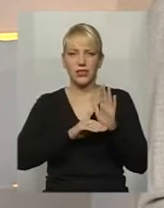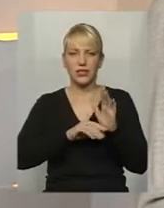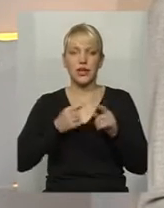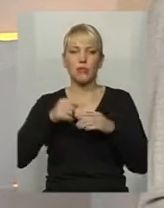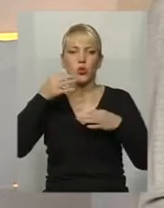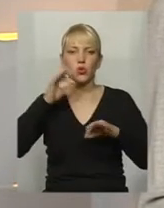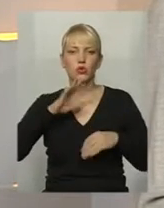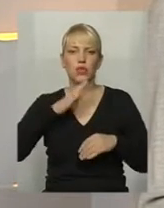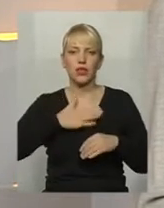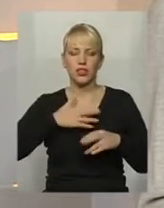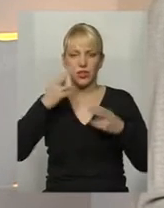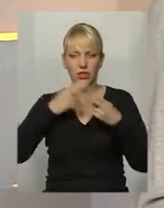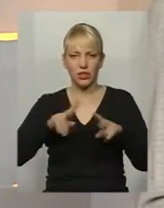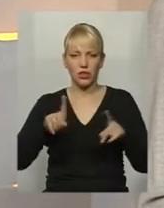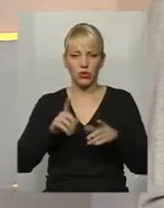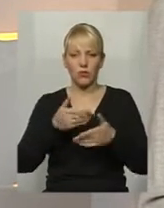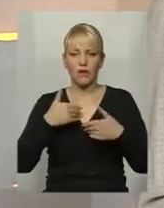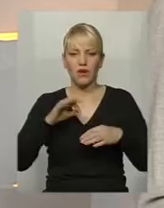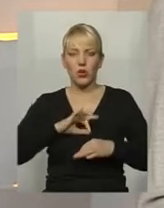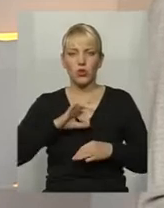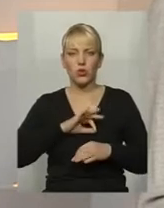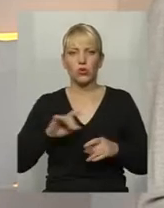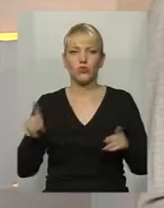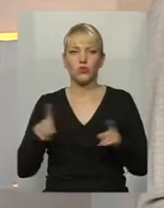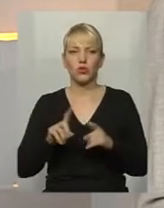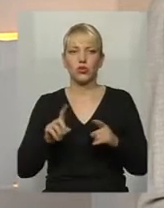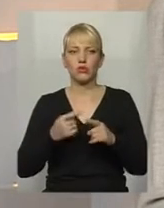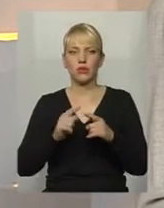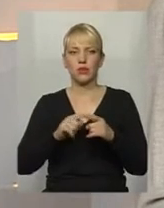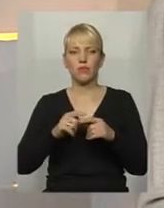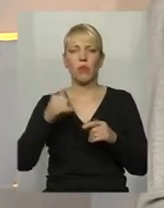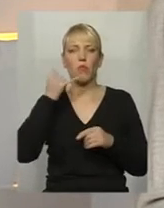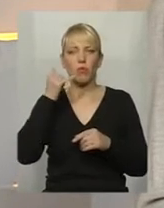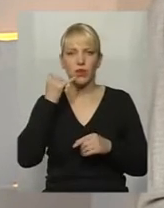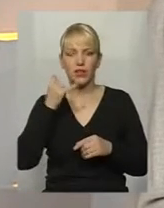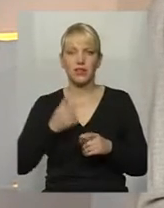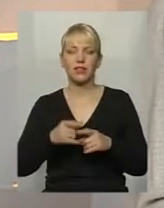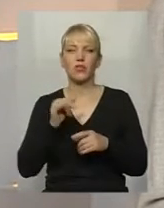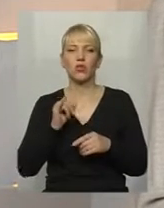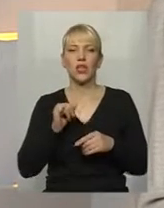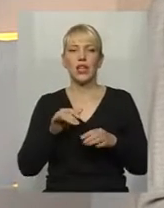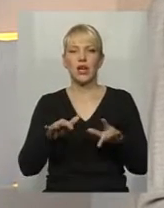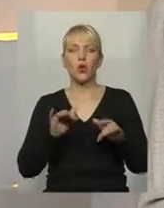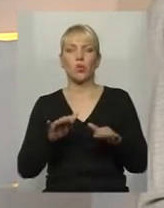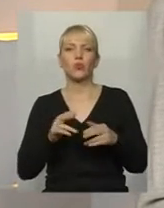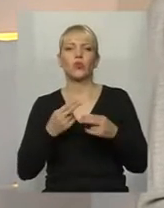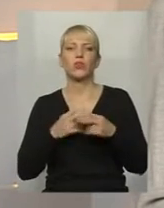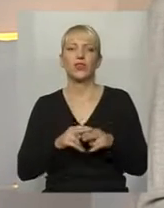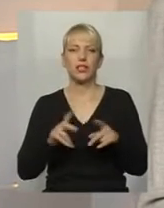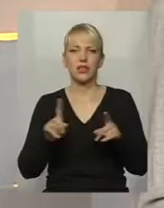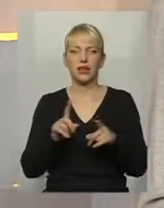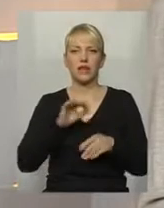техніки, яку ми використовуємо для того, щоб це і відео, і мобільні телефони, і мається на увазі комп'ютерна техніка, яка